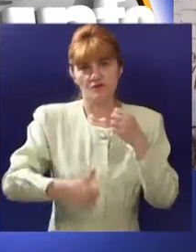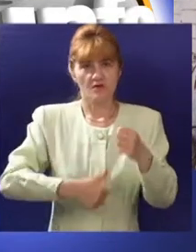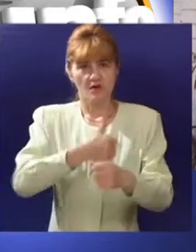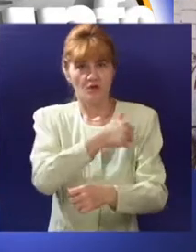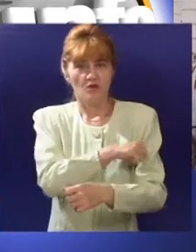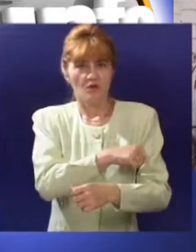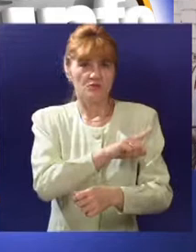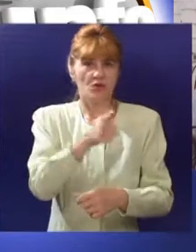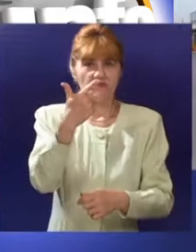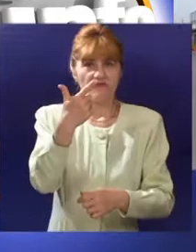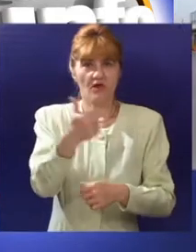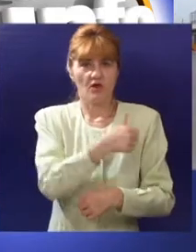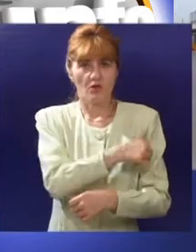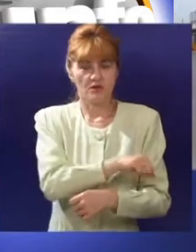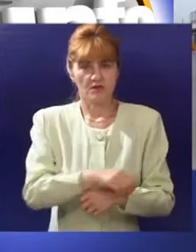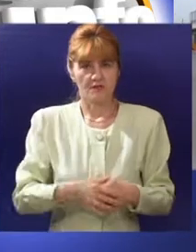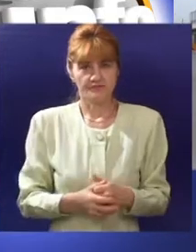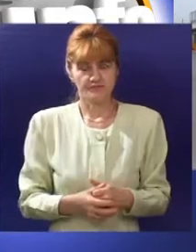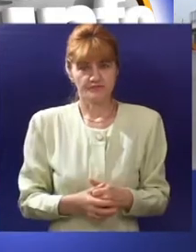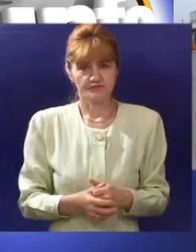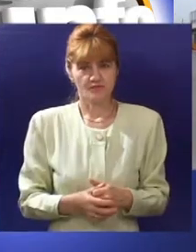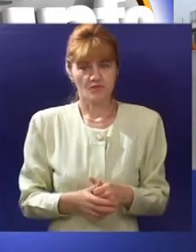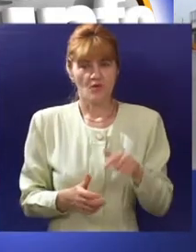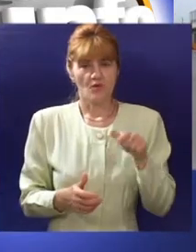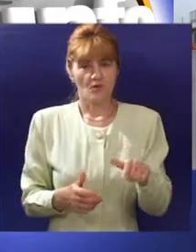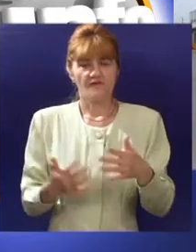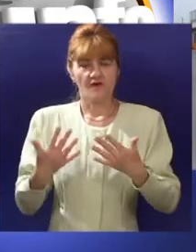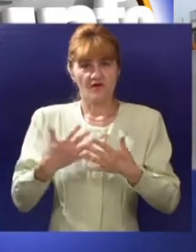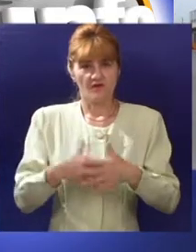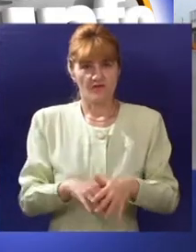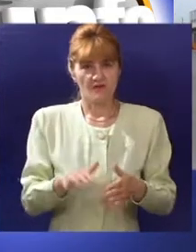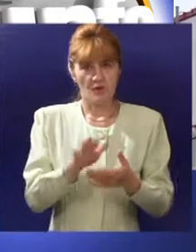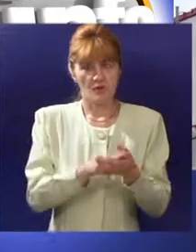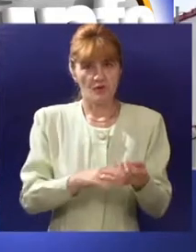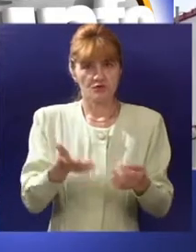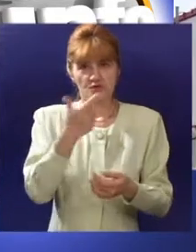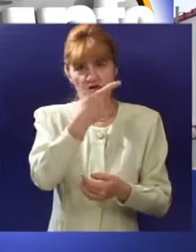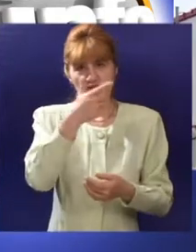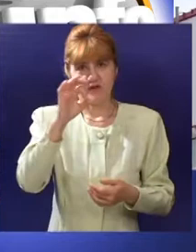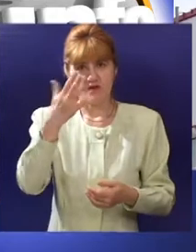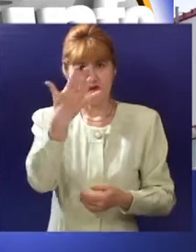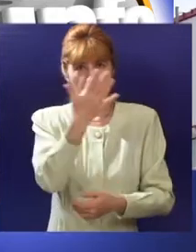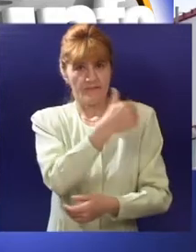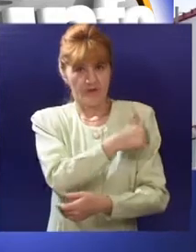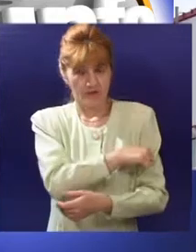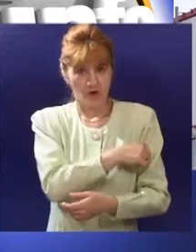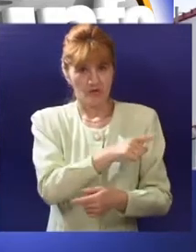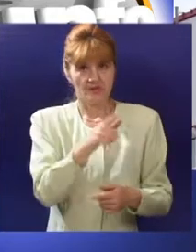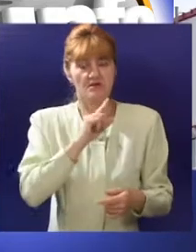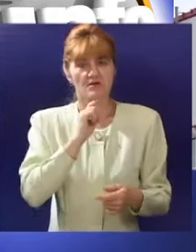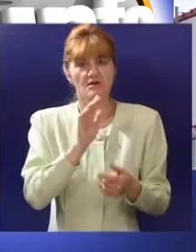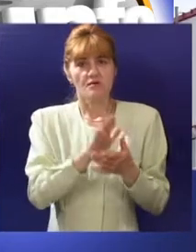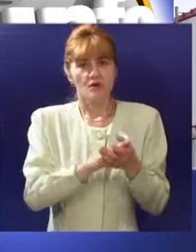godinu i po do dve dana. Simensova fabrika u Subotici posluje u okviru ove grupacije od 2005. godine. Od osnivanja